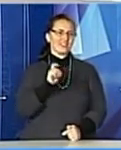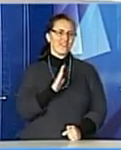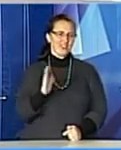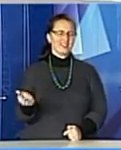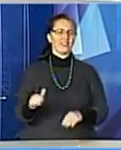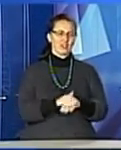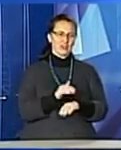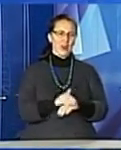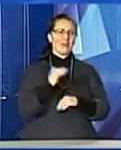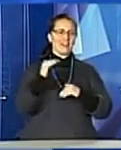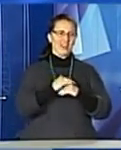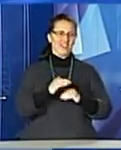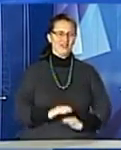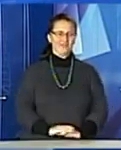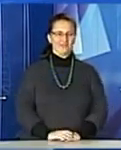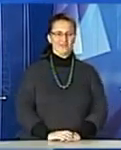вечір добрий.